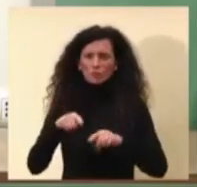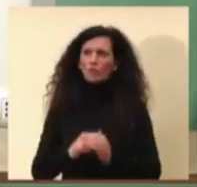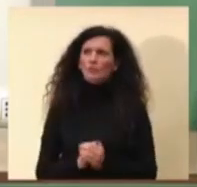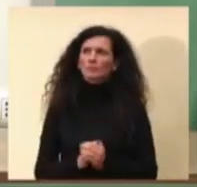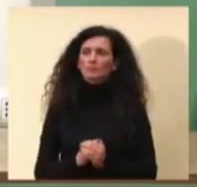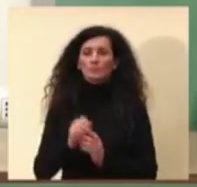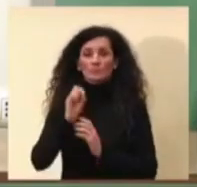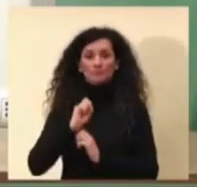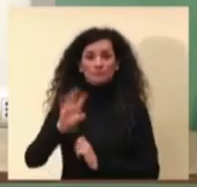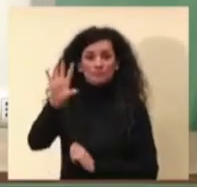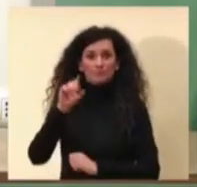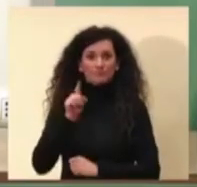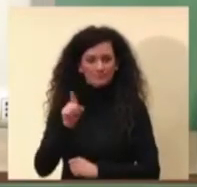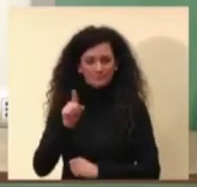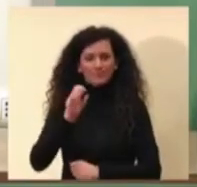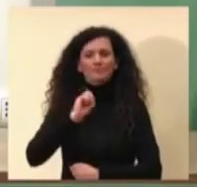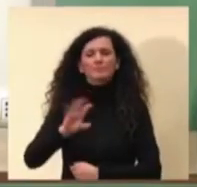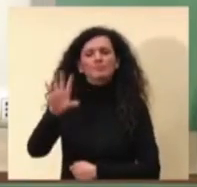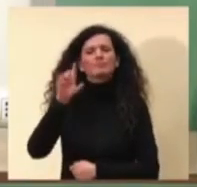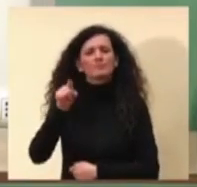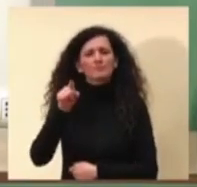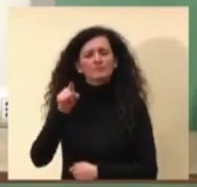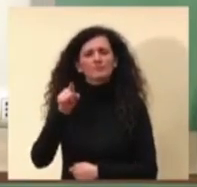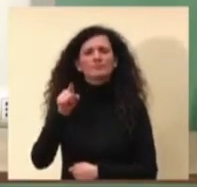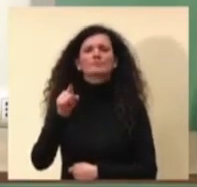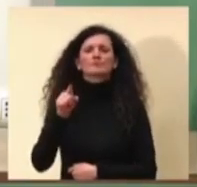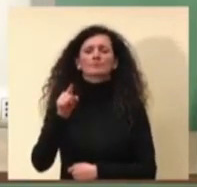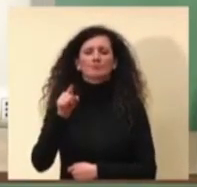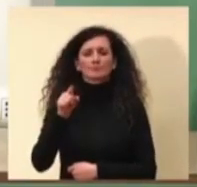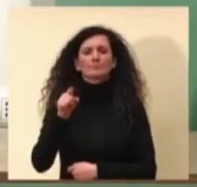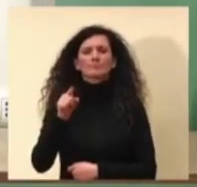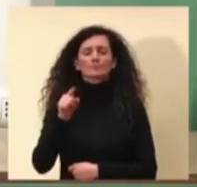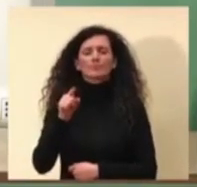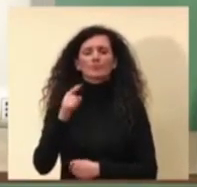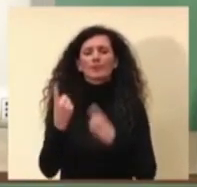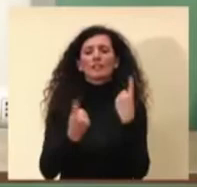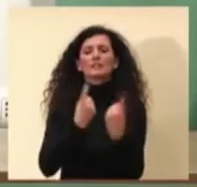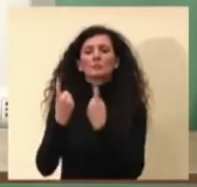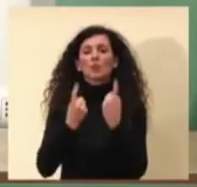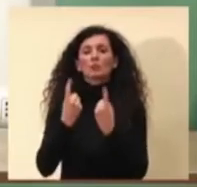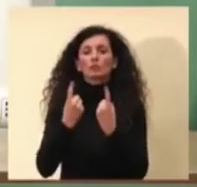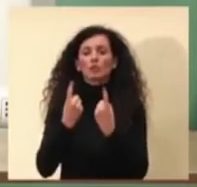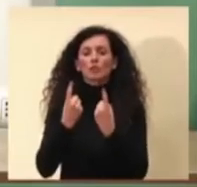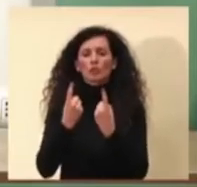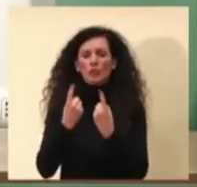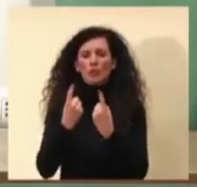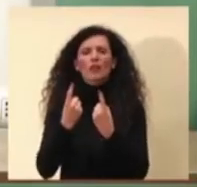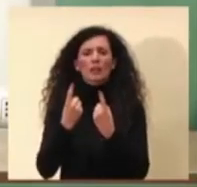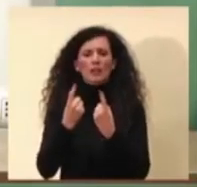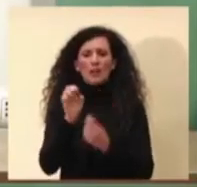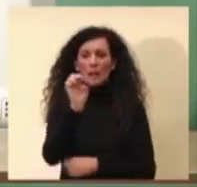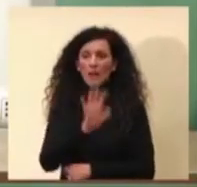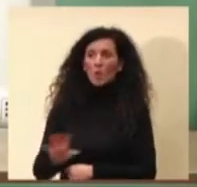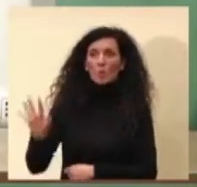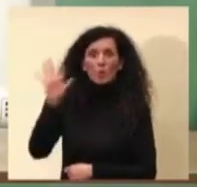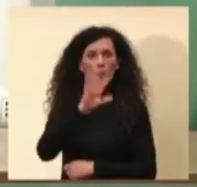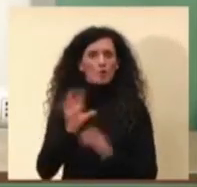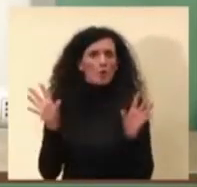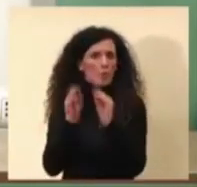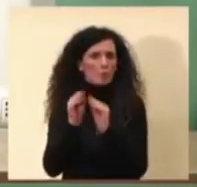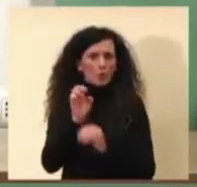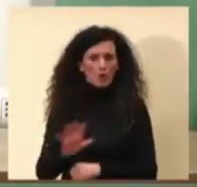collocandoci all'interno del contesto dell'Unione Europea. Come vedete ci sono